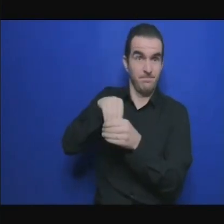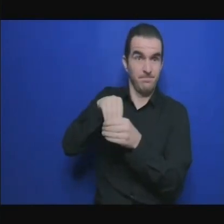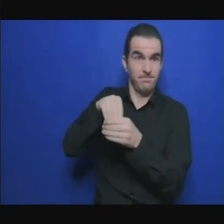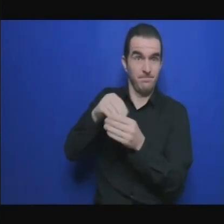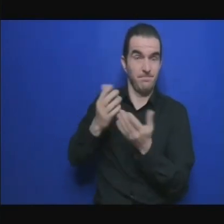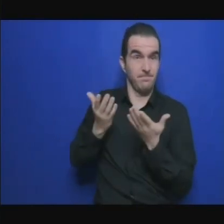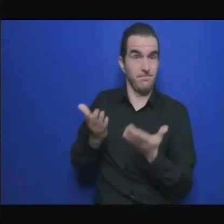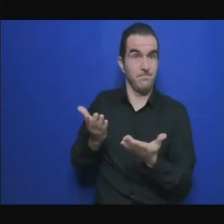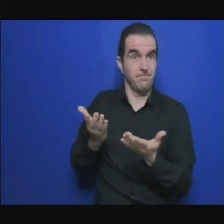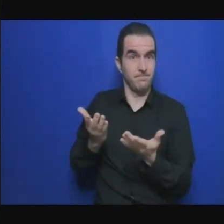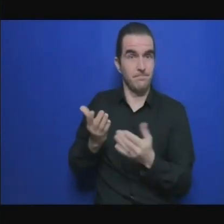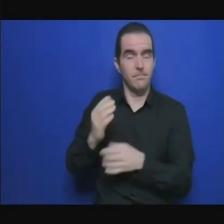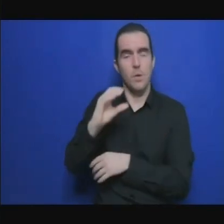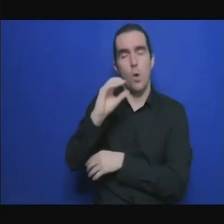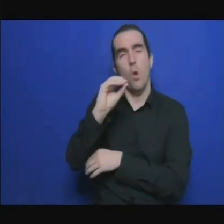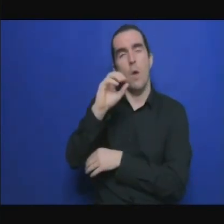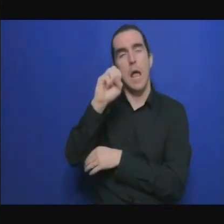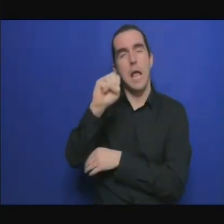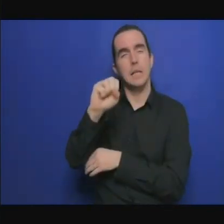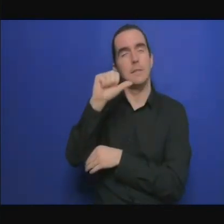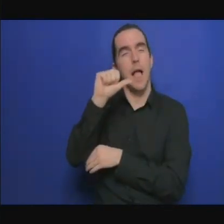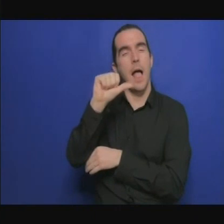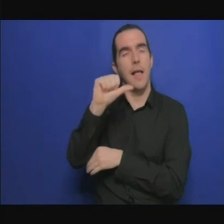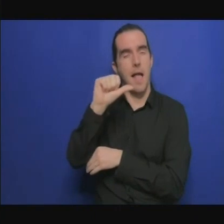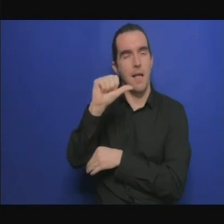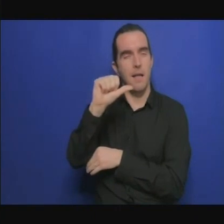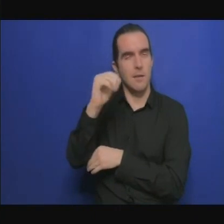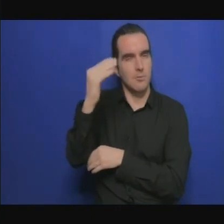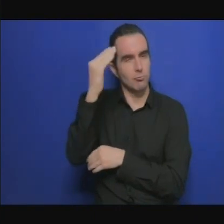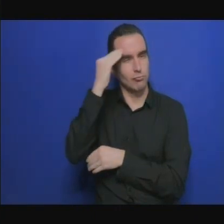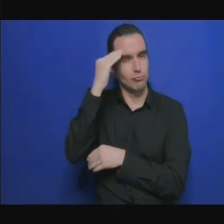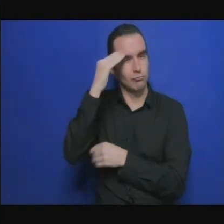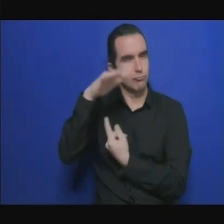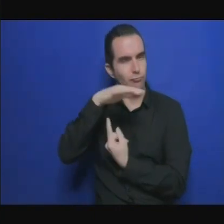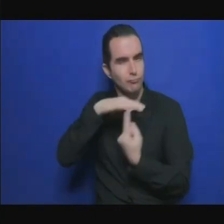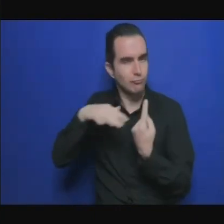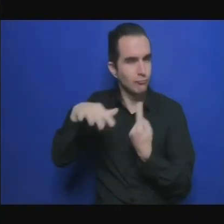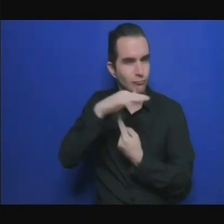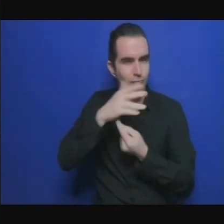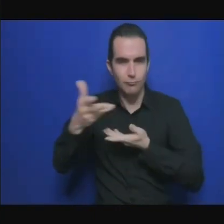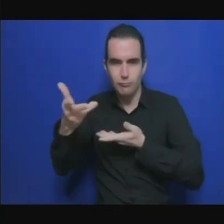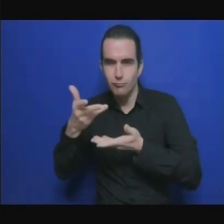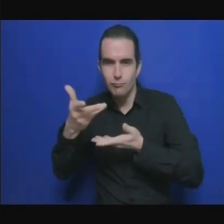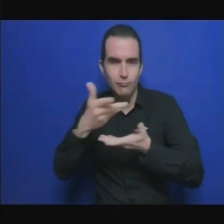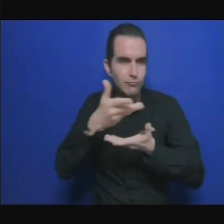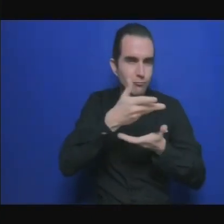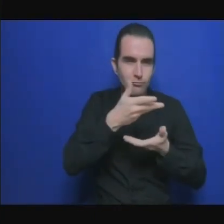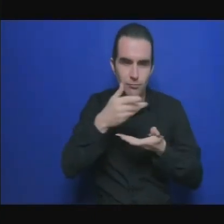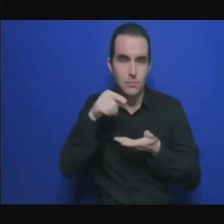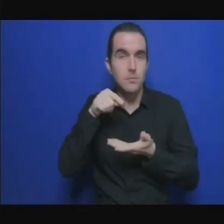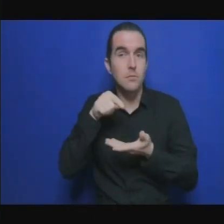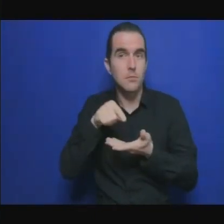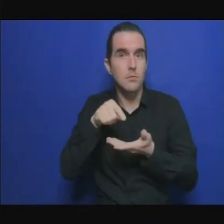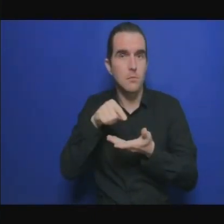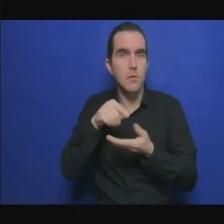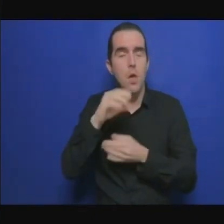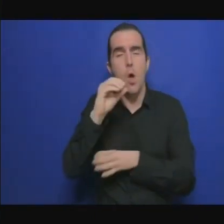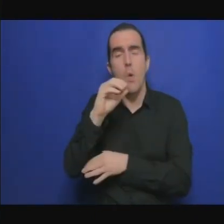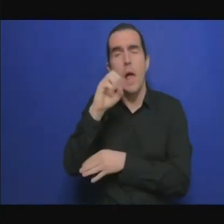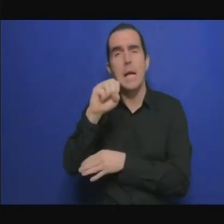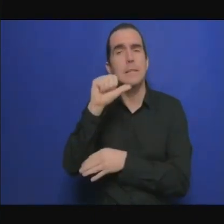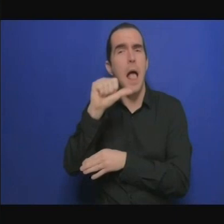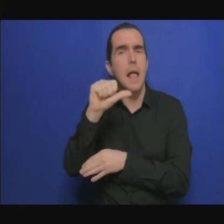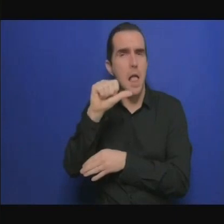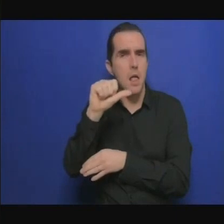'experts africains dans différents domaines qui sont importants pour la paix, pour le